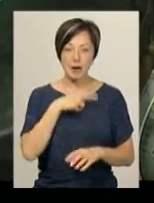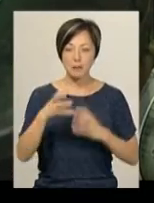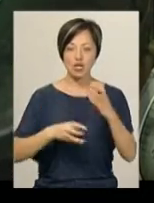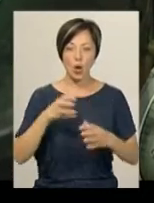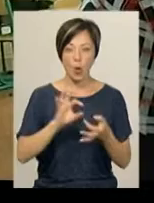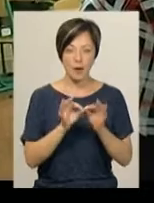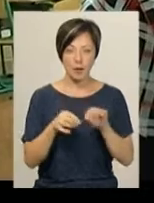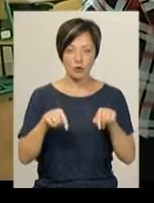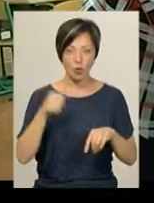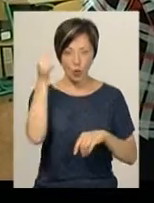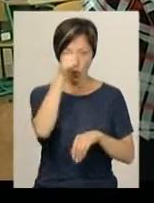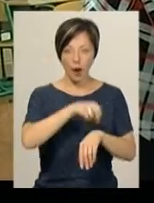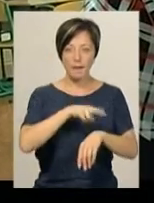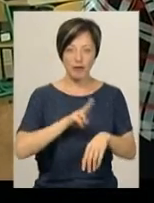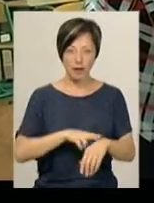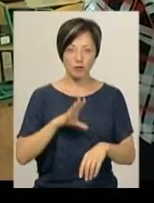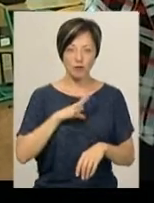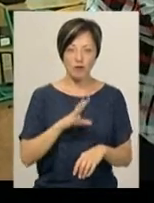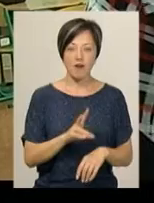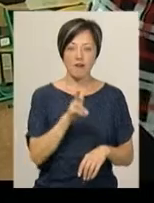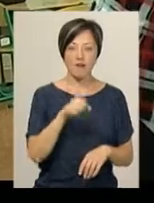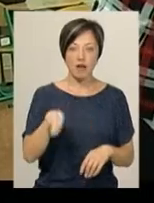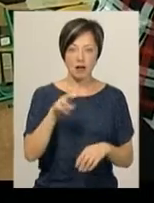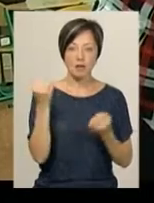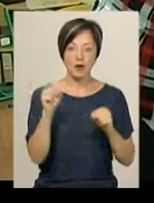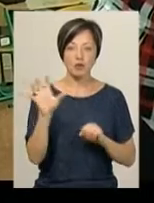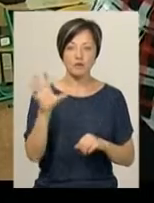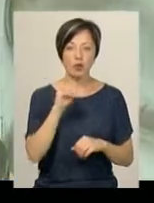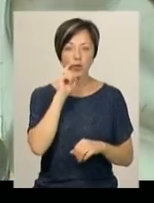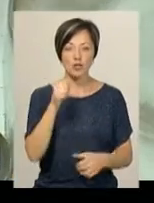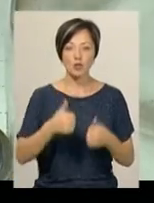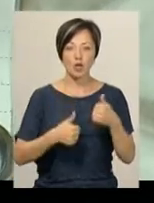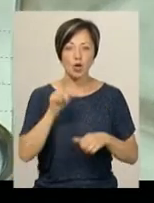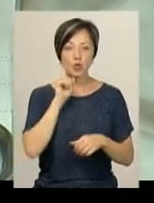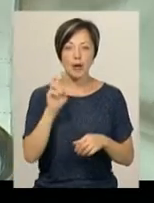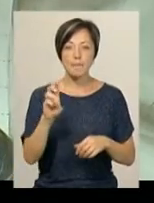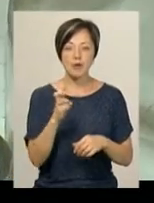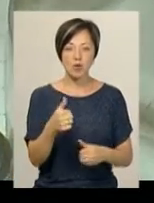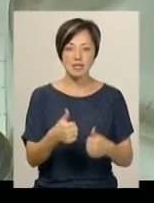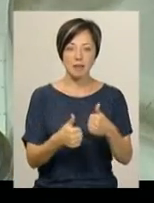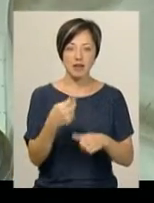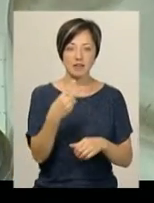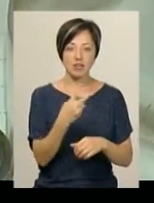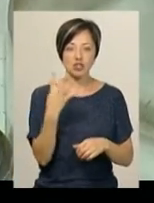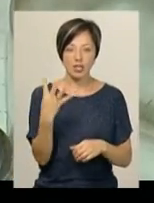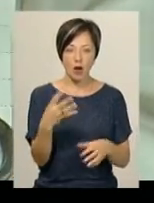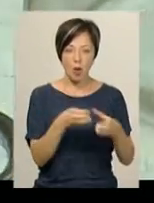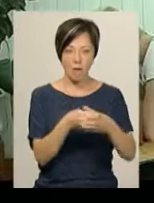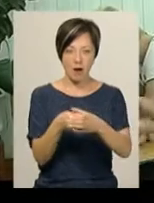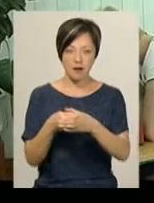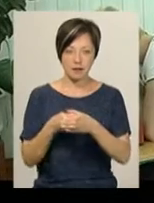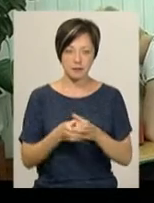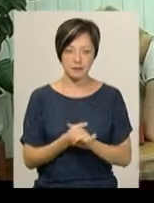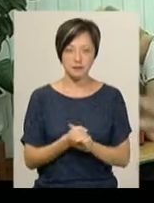цього ж року команда, капітаном якої був Владислав Євтушок, стала переможецей всеукраїнського турніру юних біологів, де змагалися 24 команди.